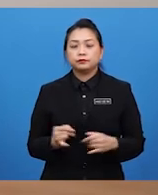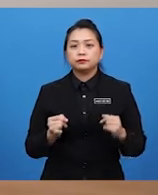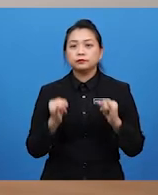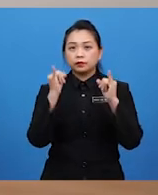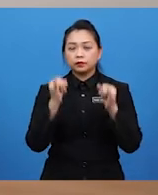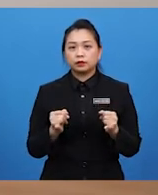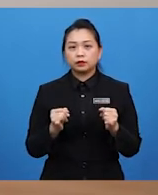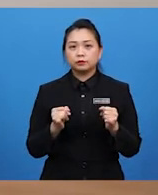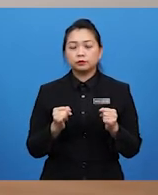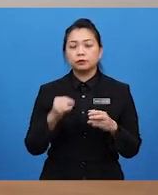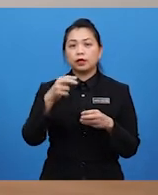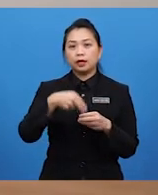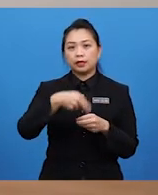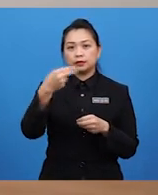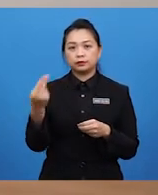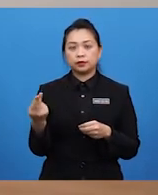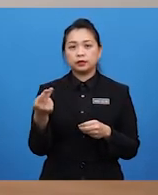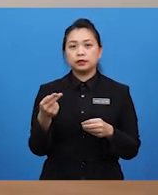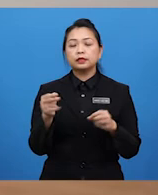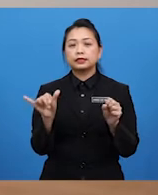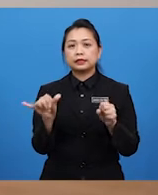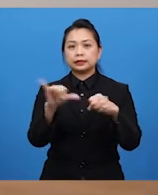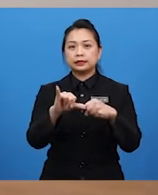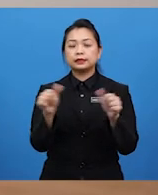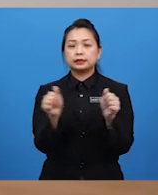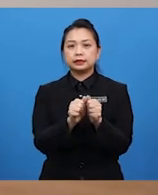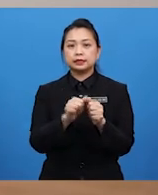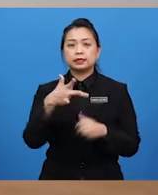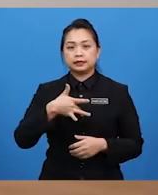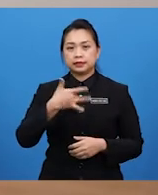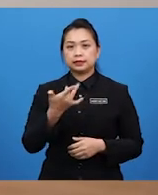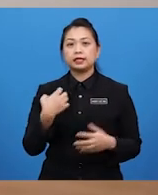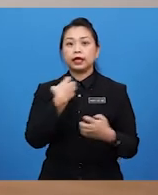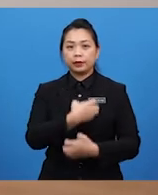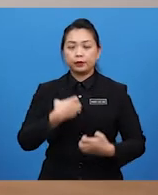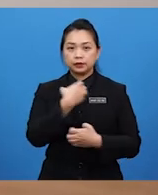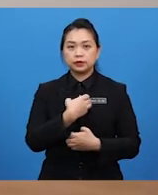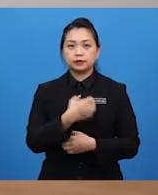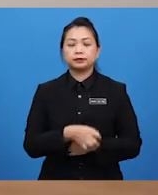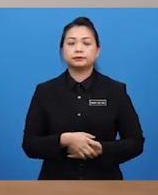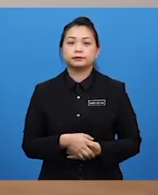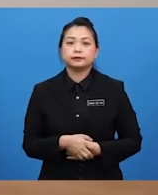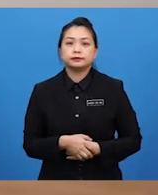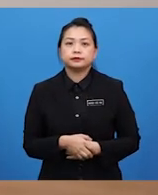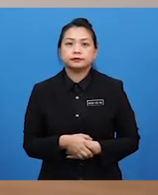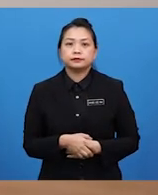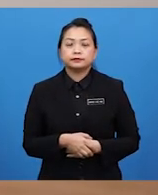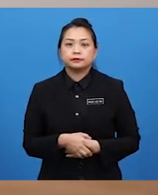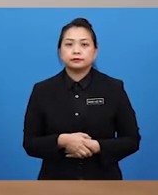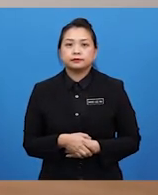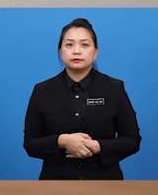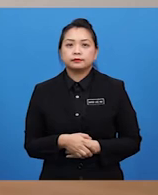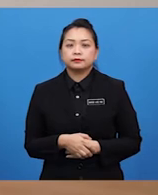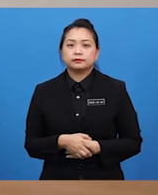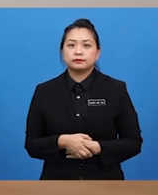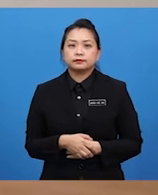tersebut menghasilkan karya dengan rasa emosi. Hebat bukan? Sangat hebat, Cikgu Jons. Rasa